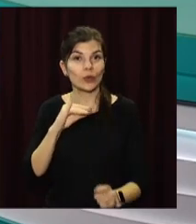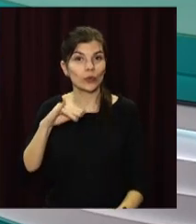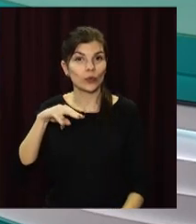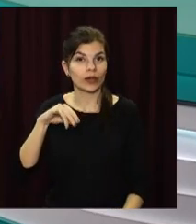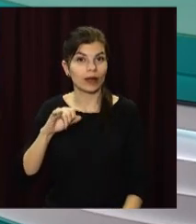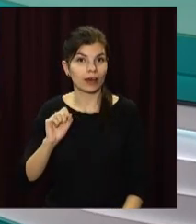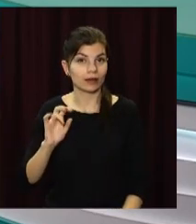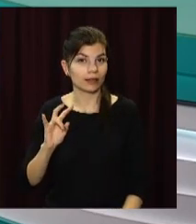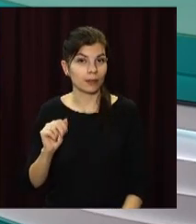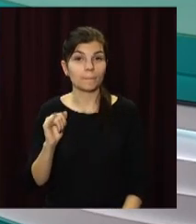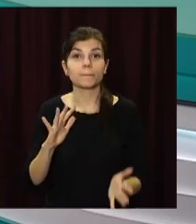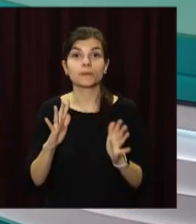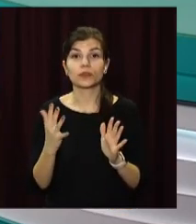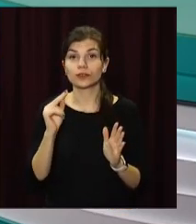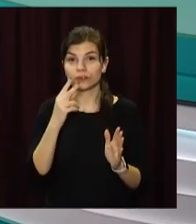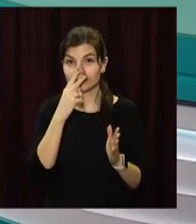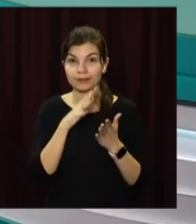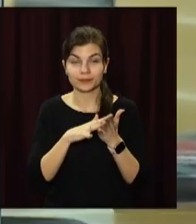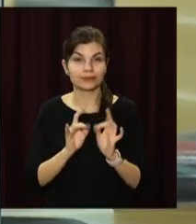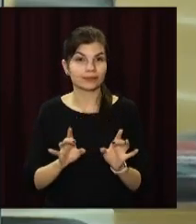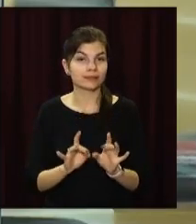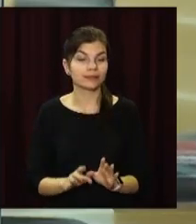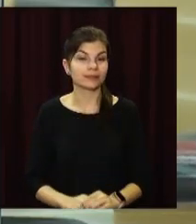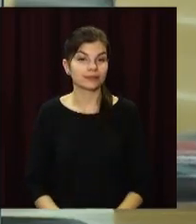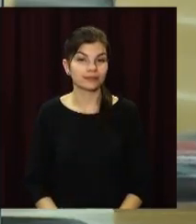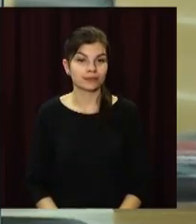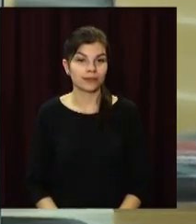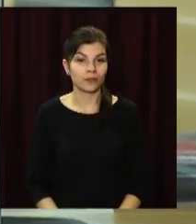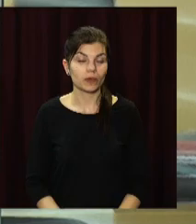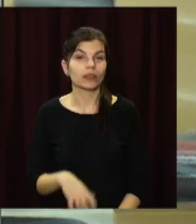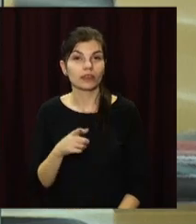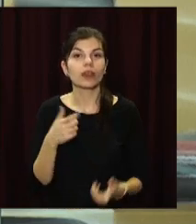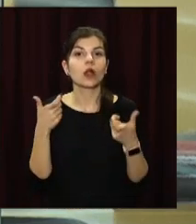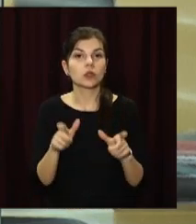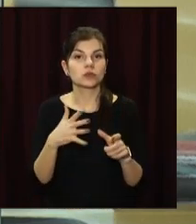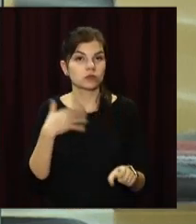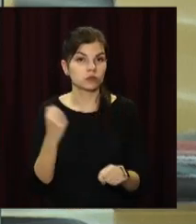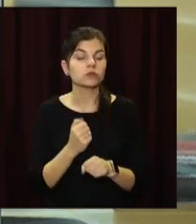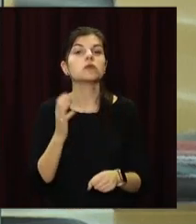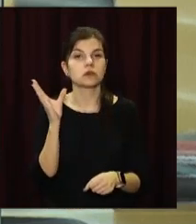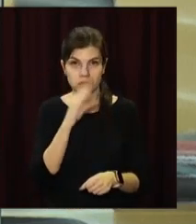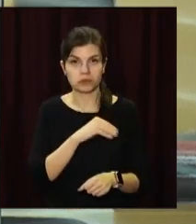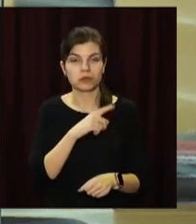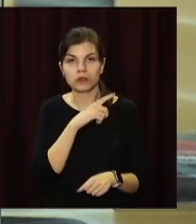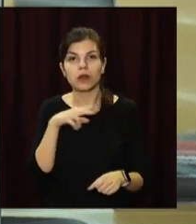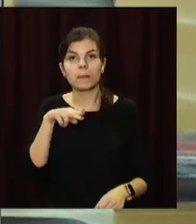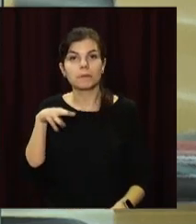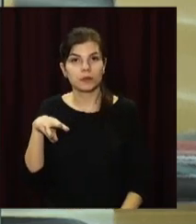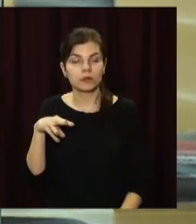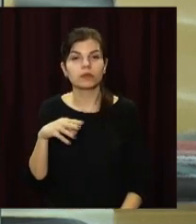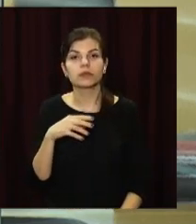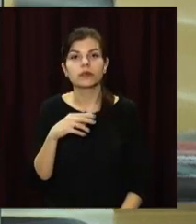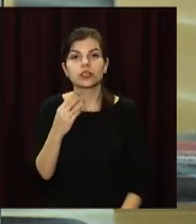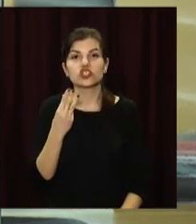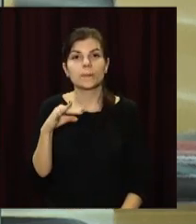Юліана Пуховкіна. І про події «Четверга» дивіться далі. Жорсткий локдаун можливий. Про це заявив прем'єр-міністр Денис